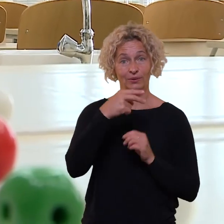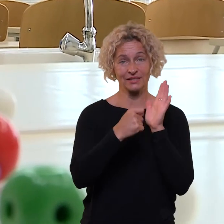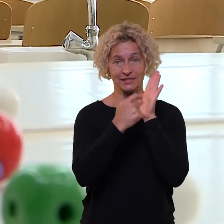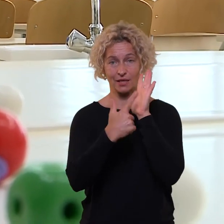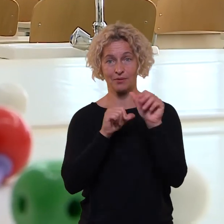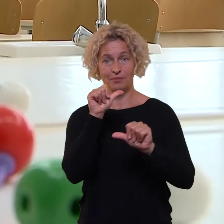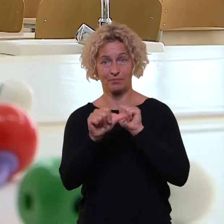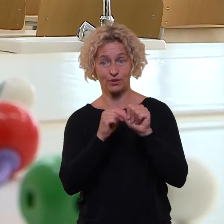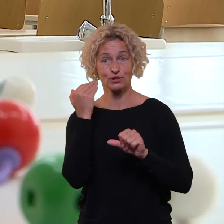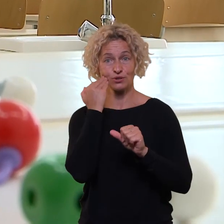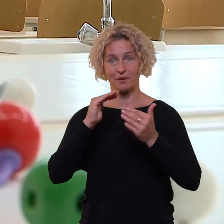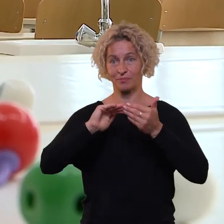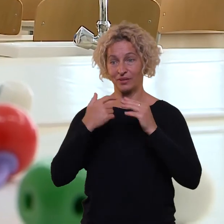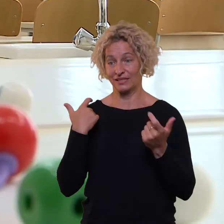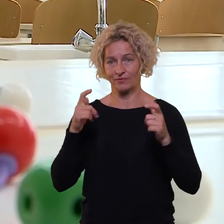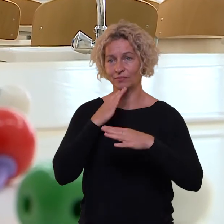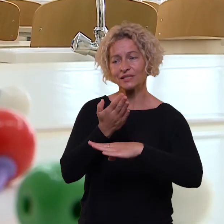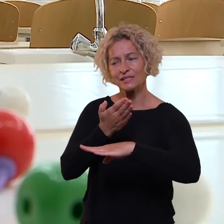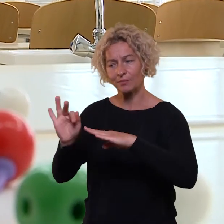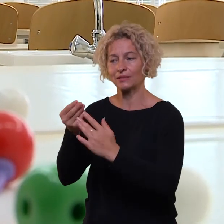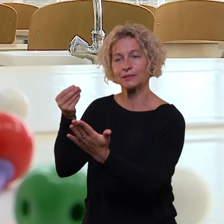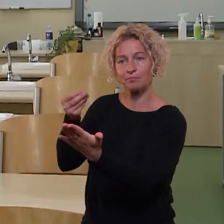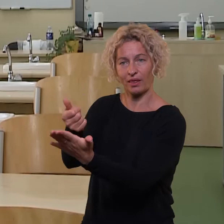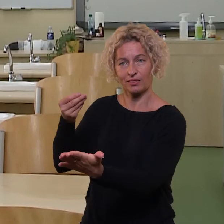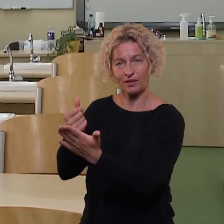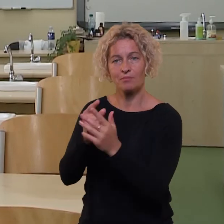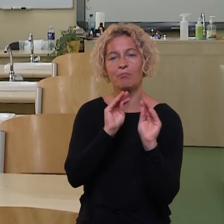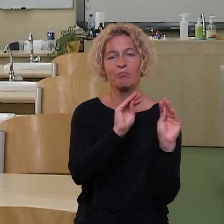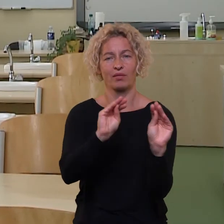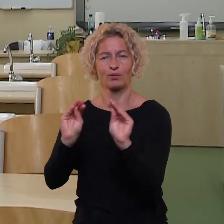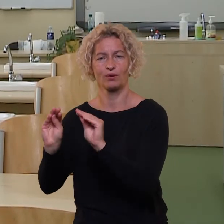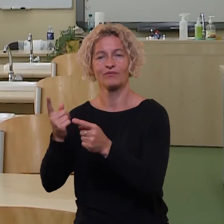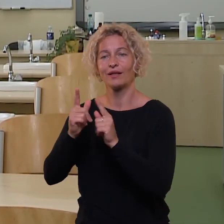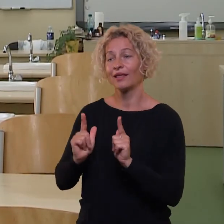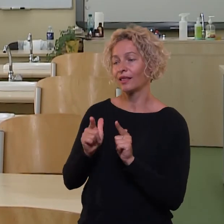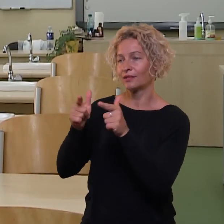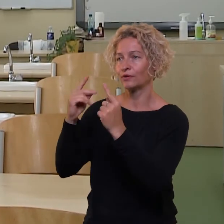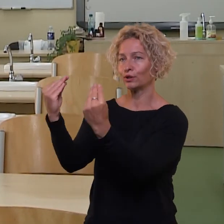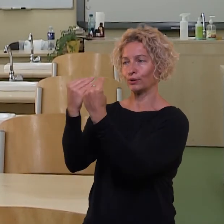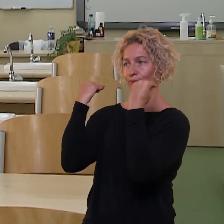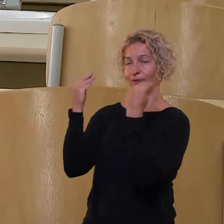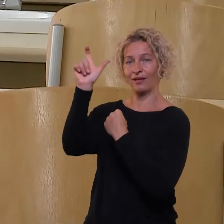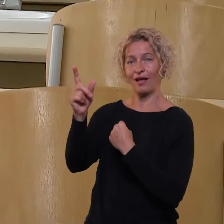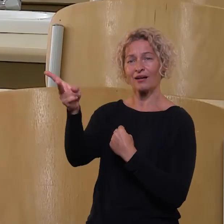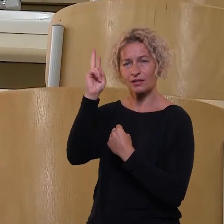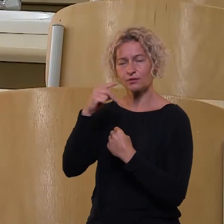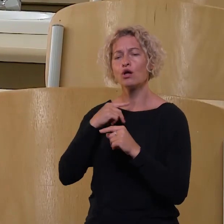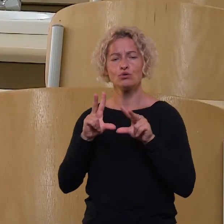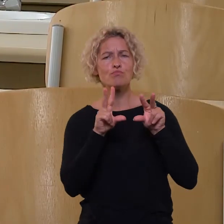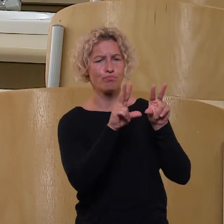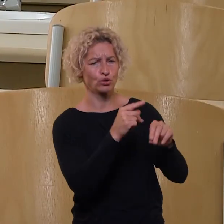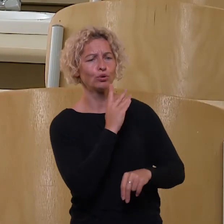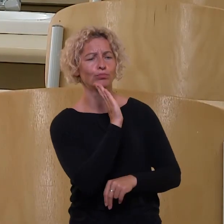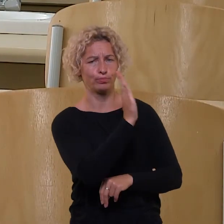metų Šiaulių miesto savivaldybė skiria stipendijas pedagogikos studijas pasirinkusiems asmenims, kurie įsipareigoja